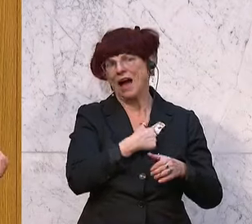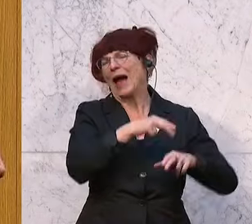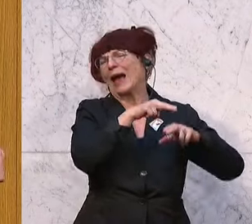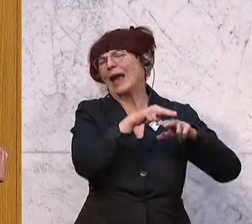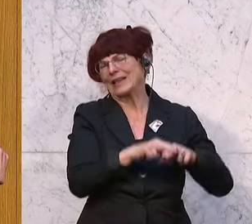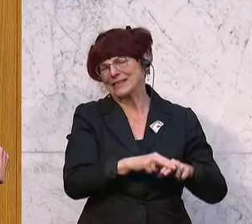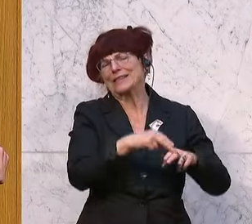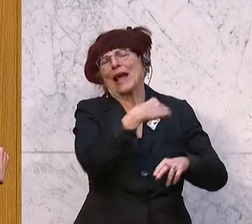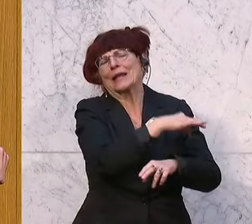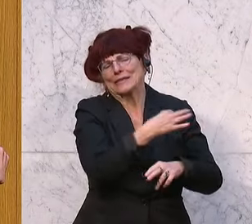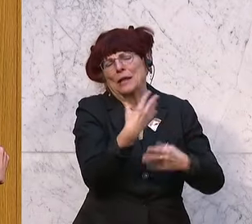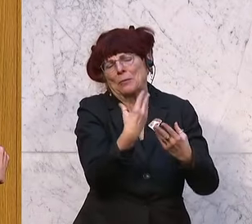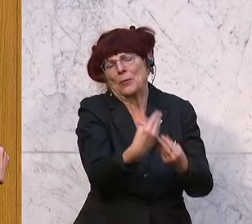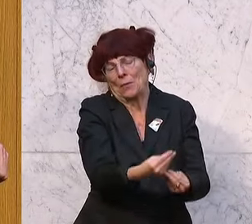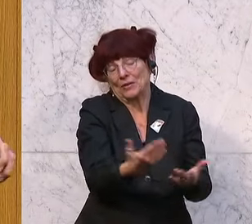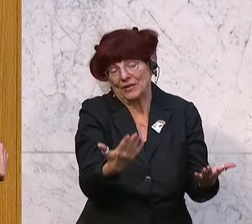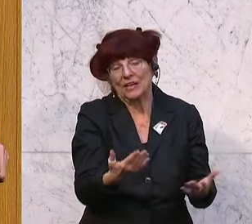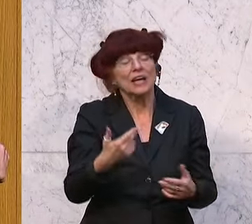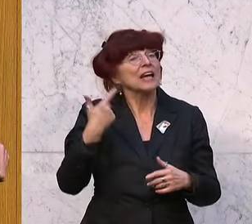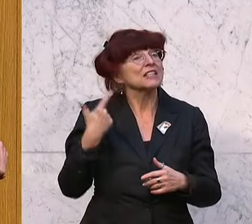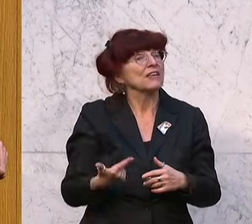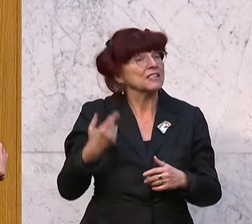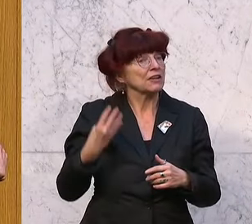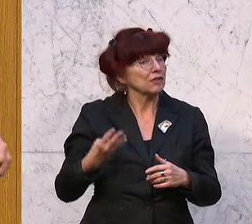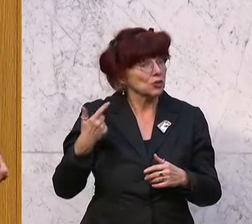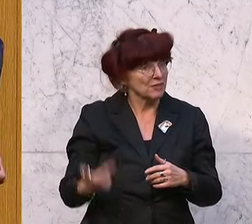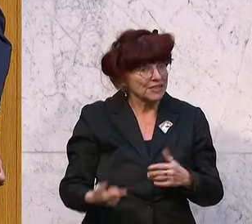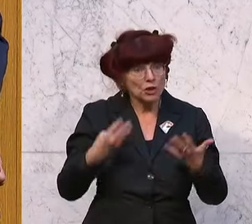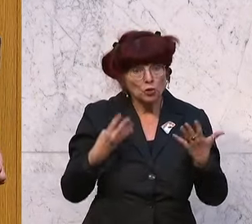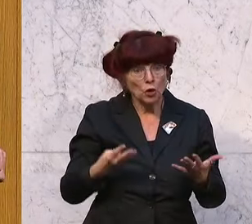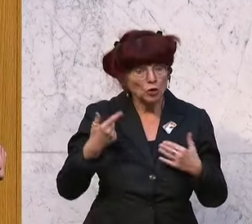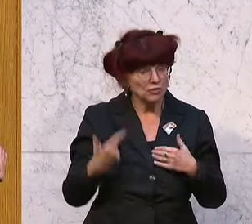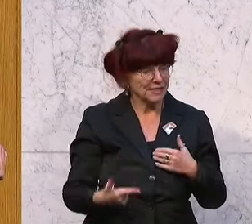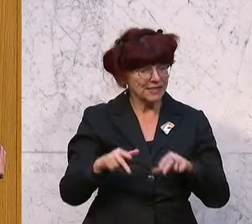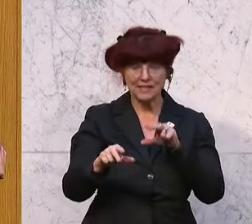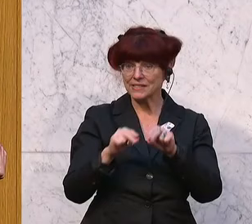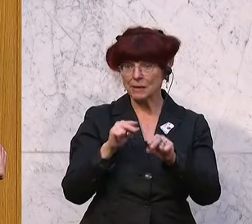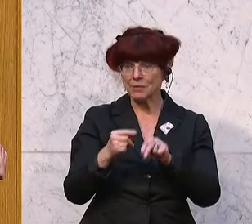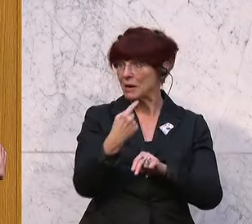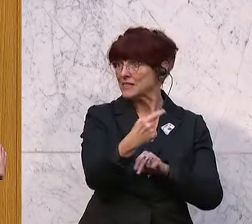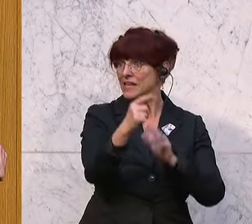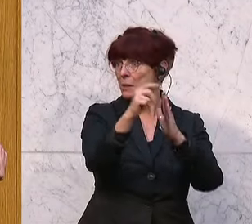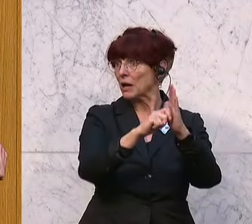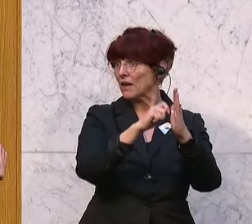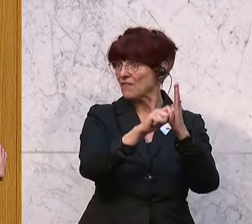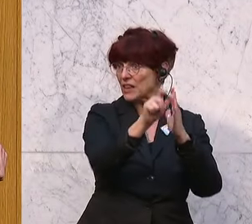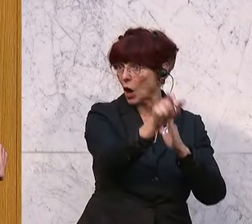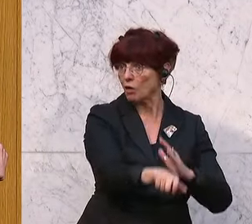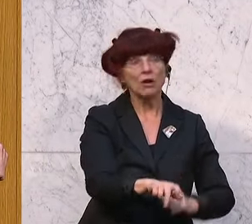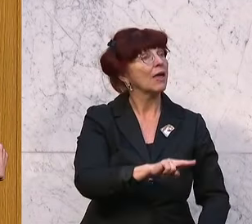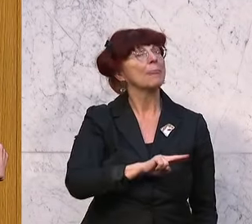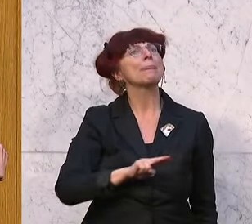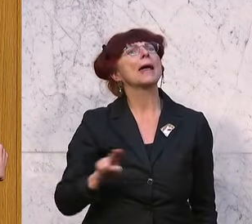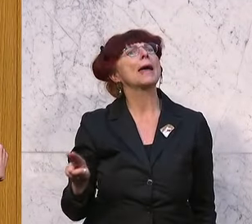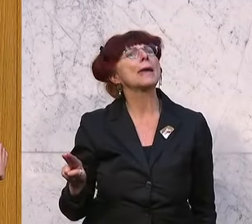Jetzt die Wahl 2024. 29. September. Und auch da ist er nicht gewählt worden. da ist ganz was